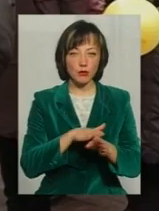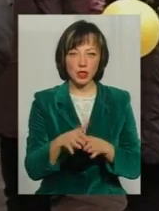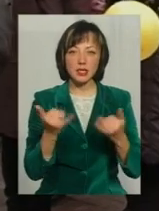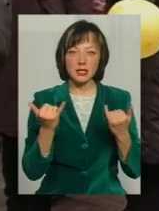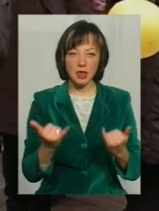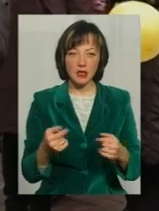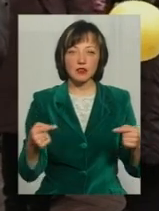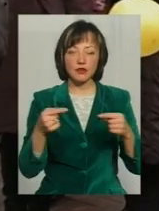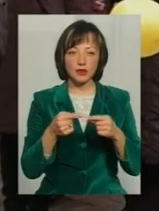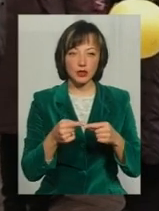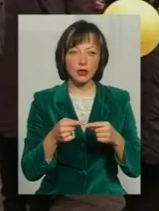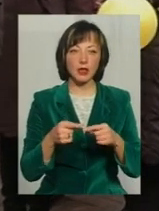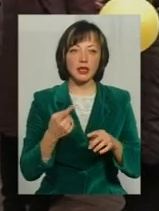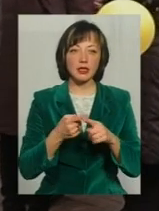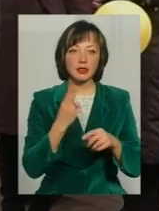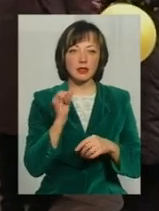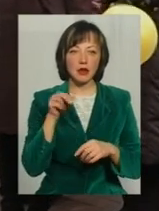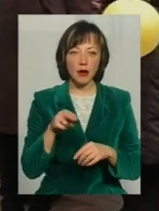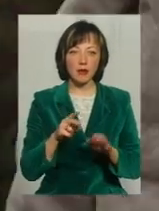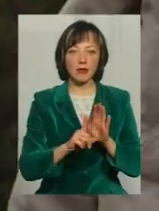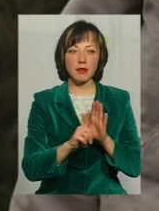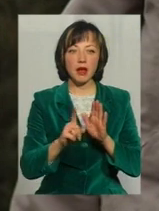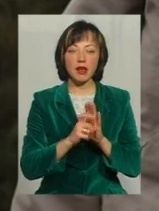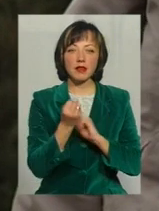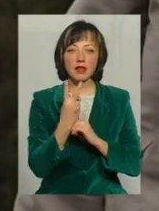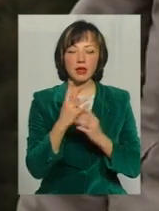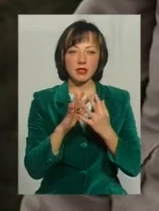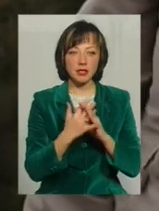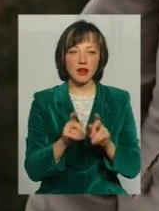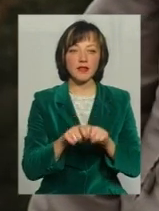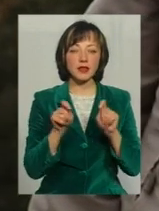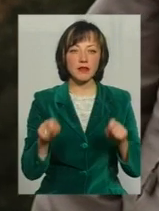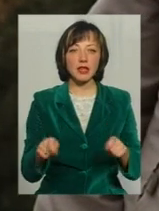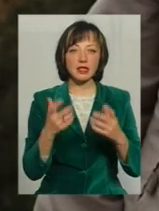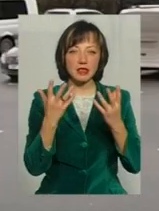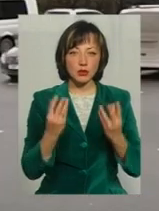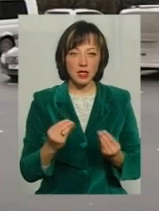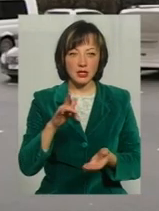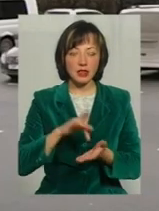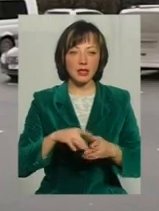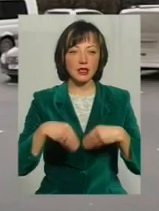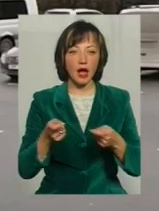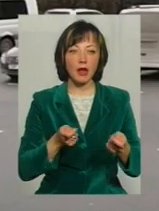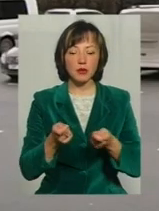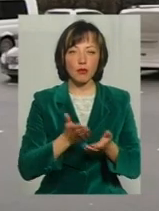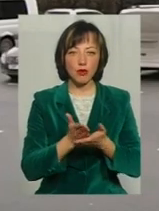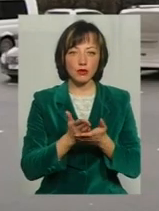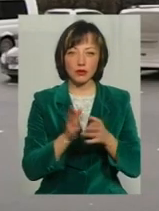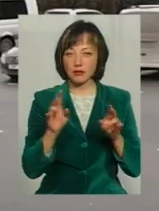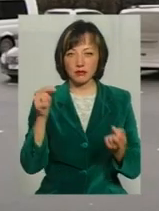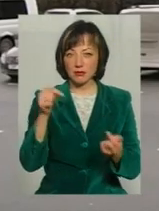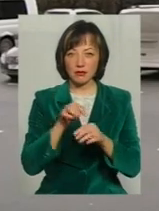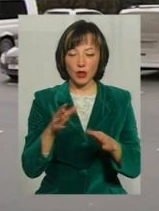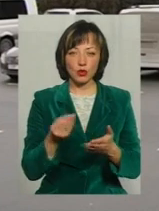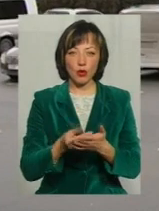зараз тут визначилися Мобільний СНАП курсуватиме 12-ма селами, бо відкривати стаціонарні центри для надання адмінпослуг там недоцільно і